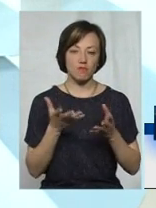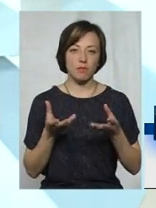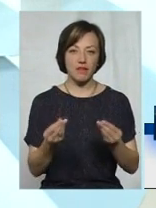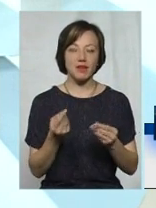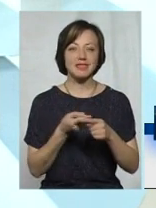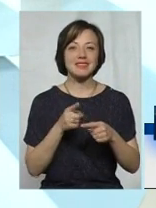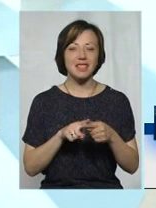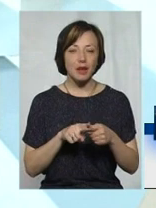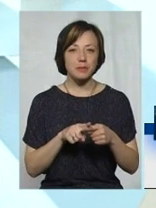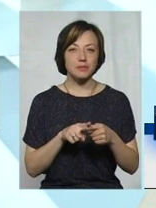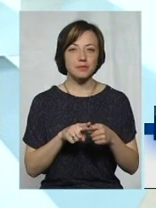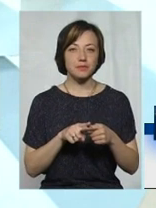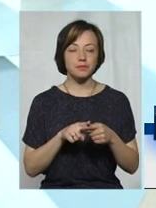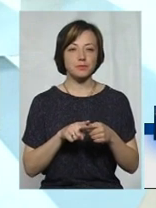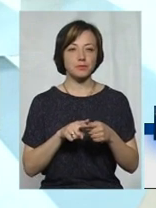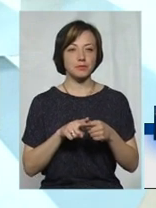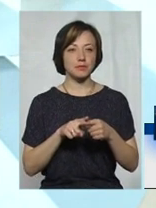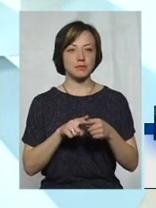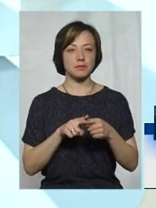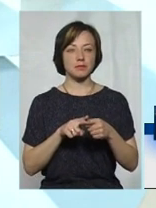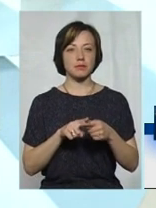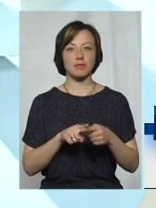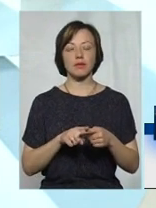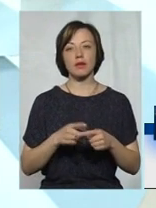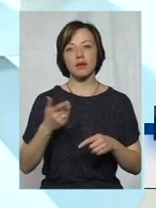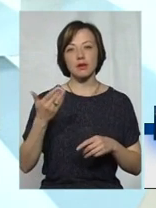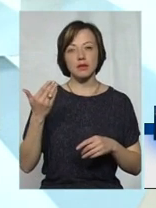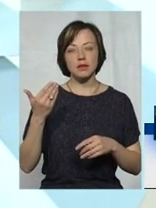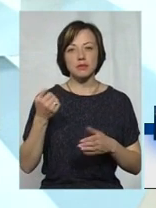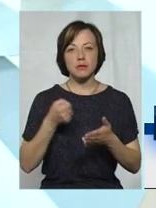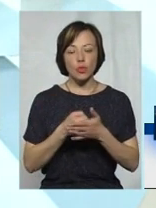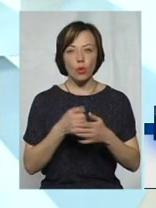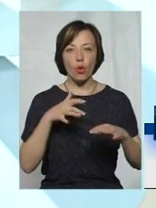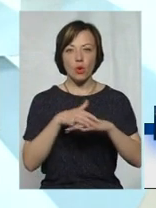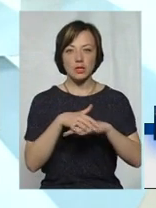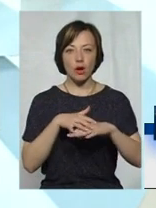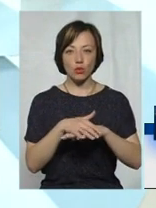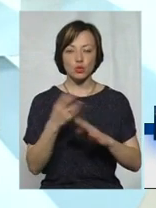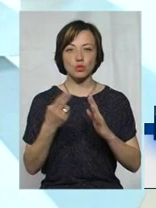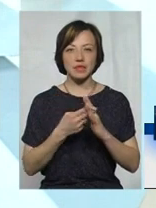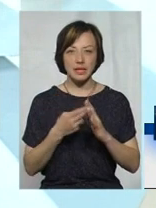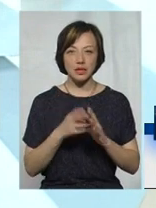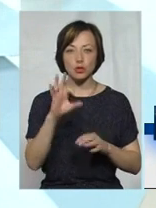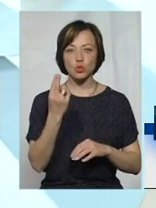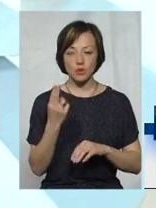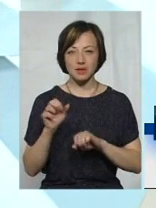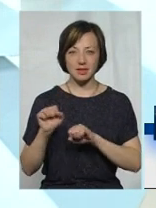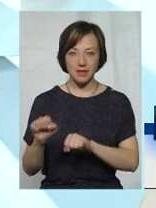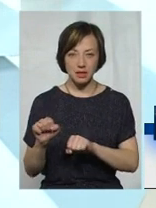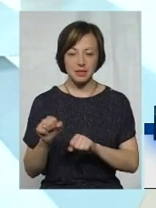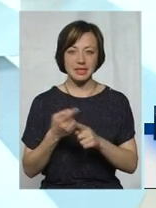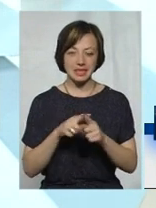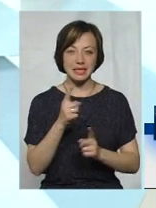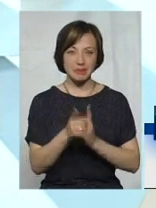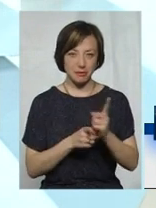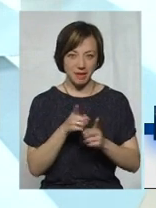Це, звичайно, те, що до розрахунку субсидії Управління соціального захисту населення, відповідно до цих змін, які